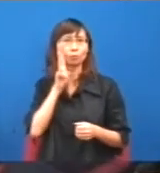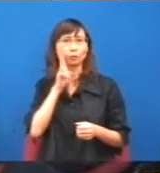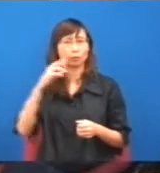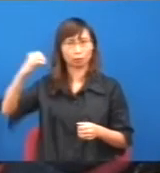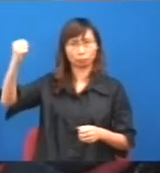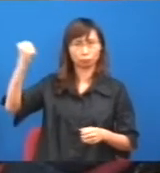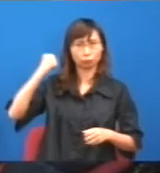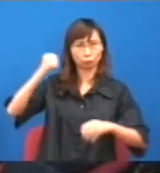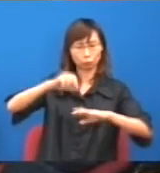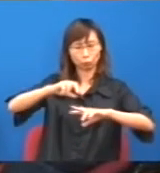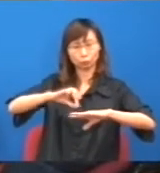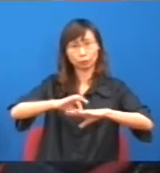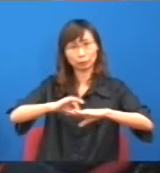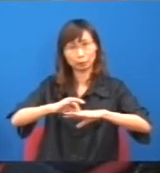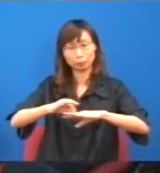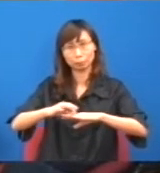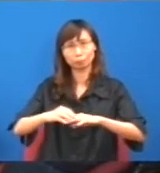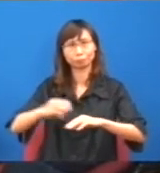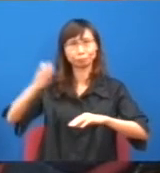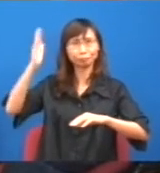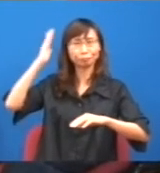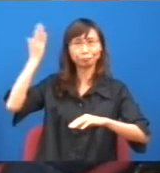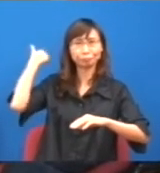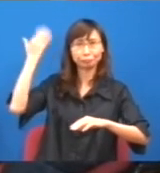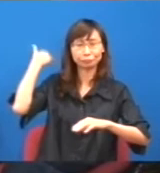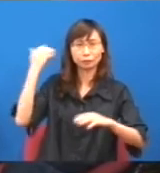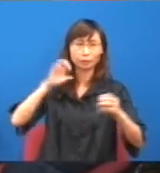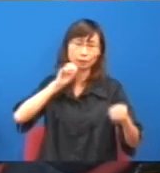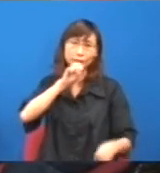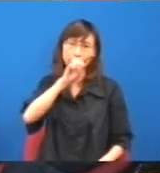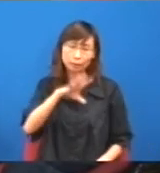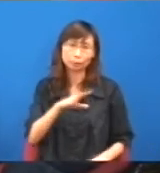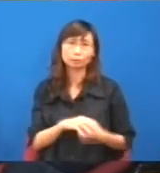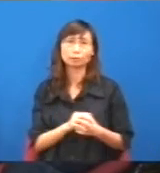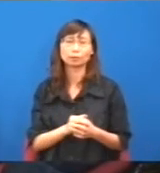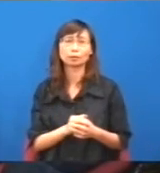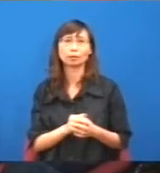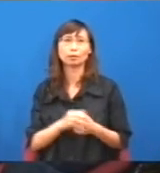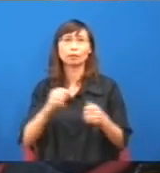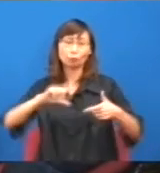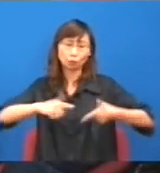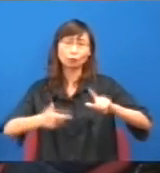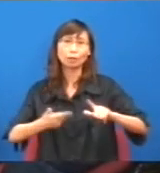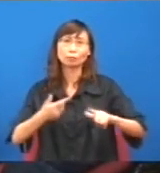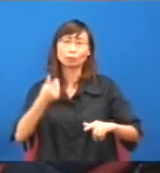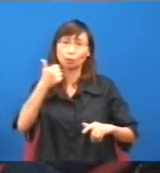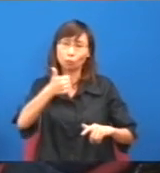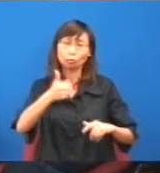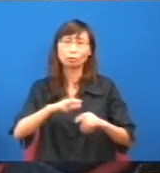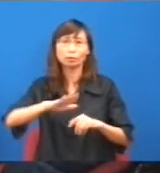工聯會的建議都好過現在的強積金,只不過是陳蔡宜一句說話,如果這個社